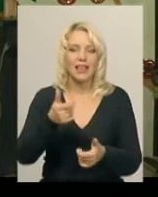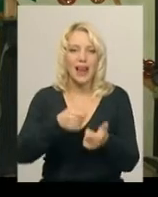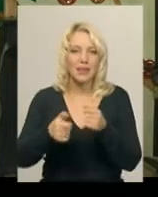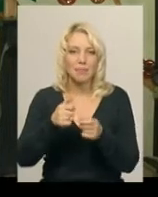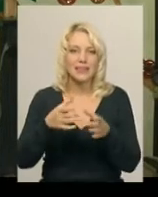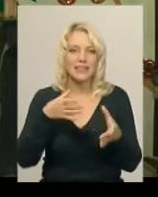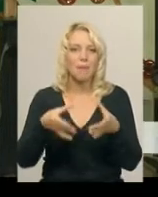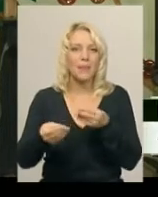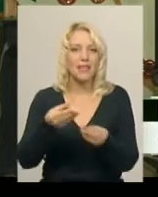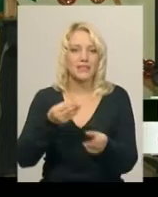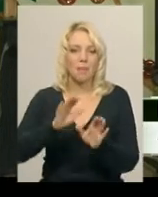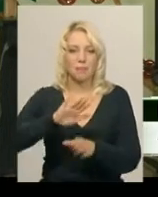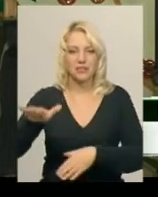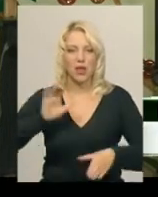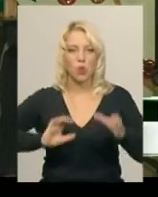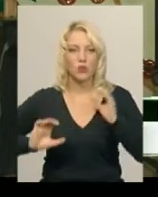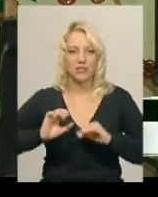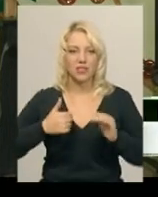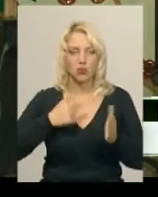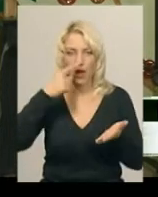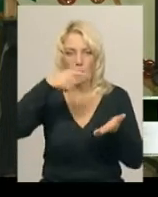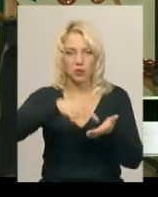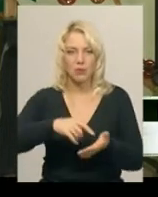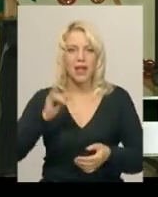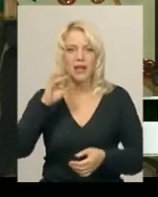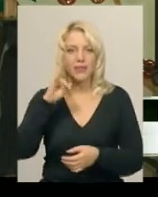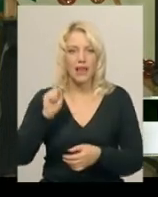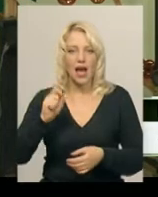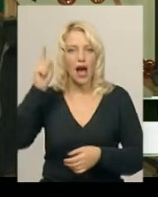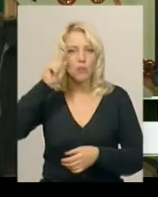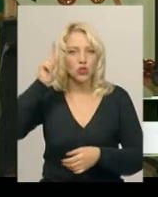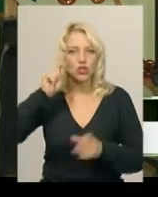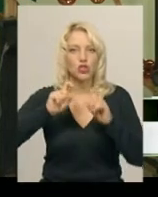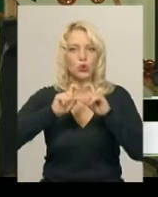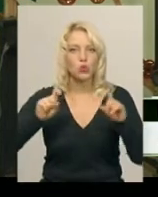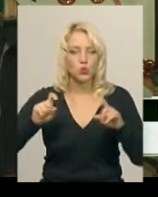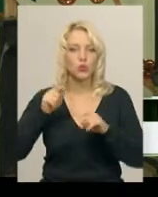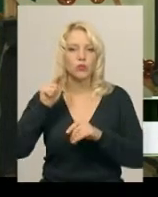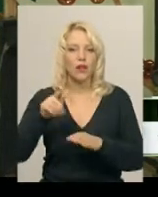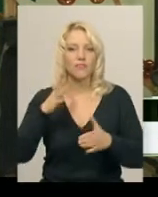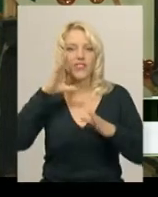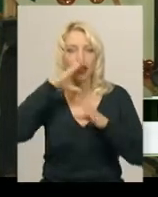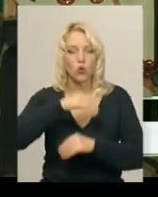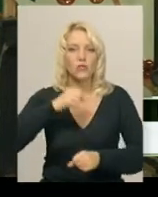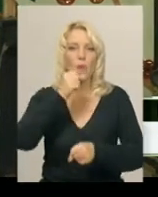університету я потрапив на анімаційну студію. Мені вдалося там попрацювати